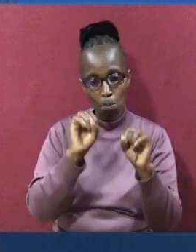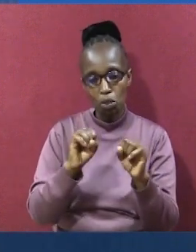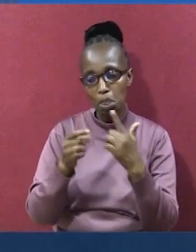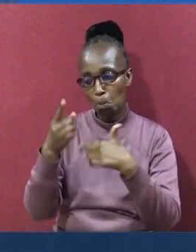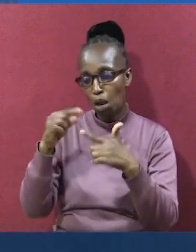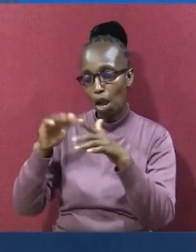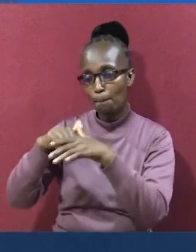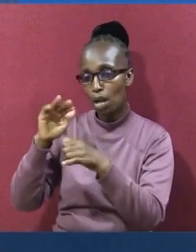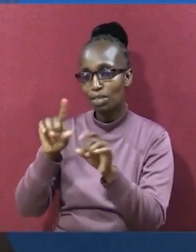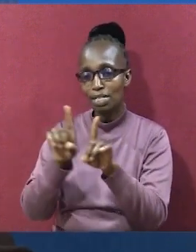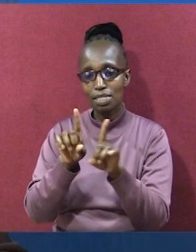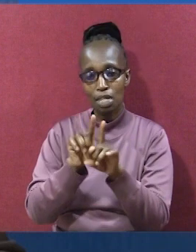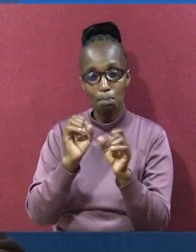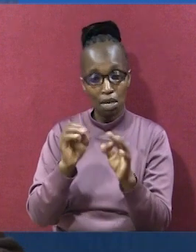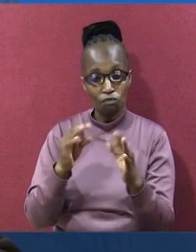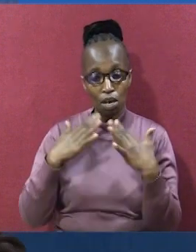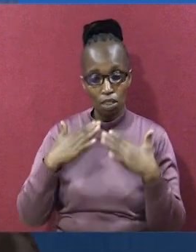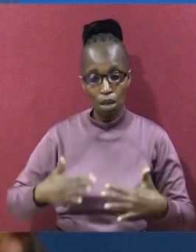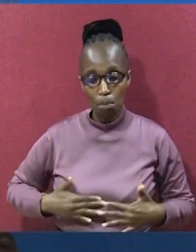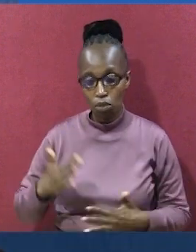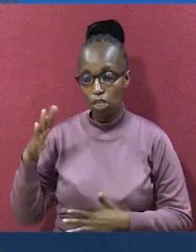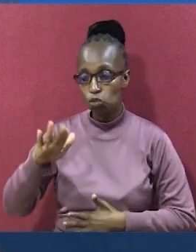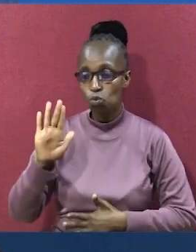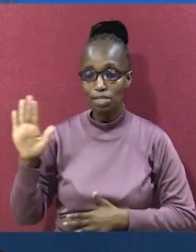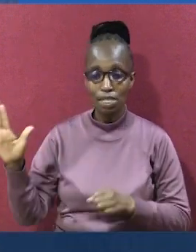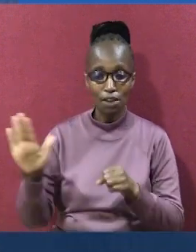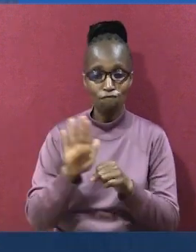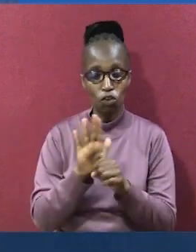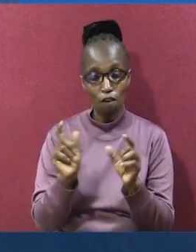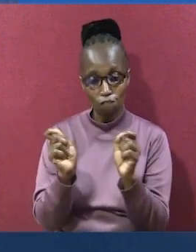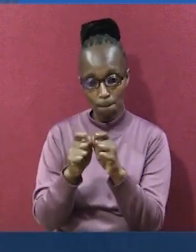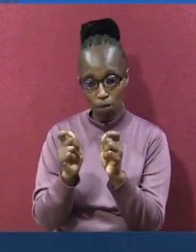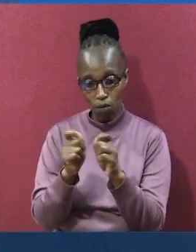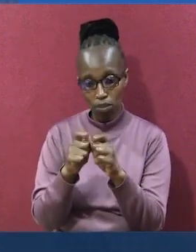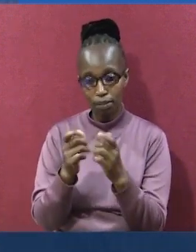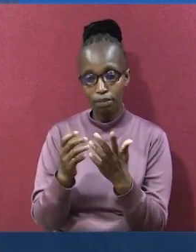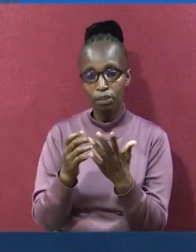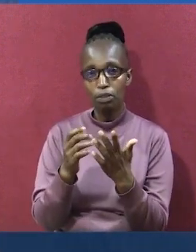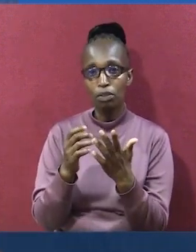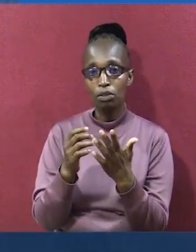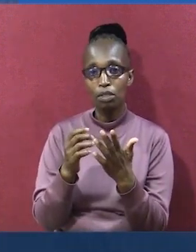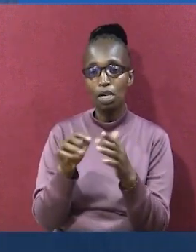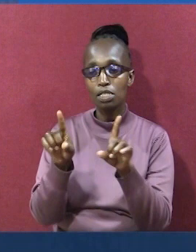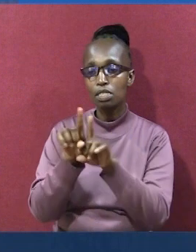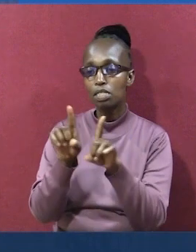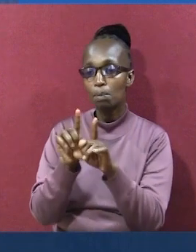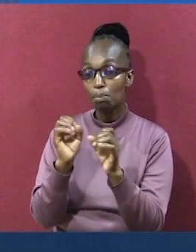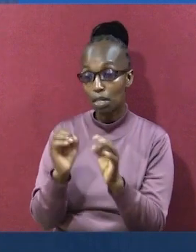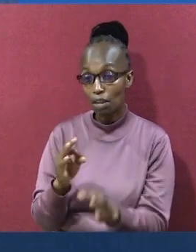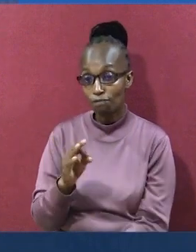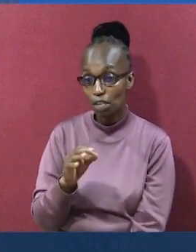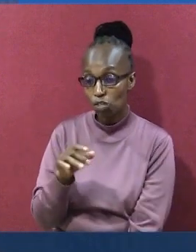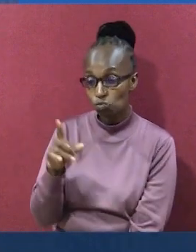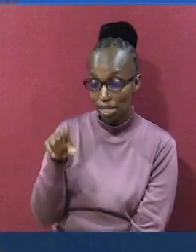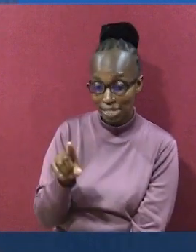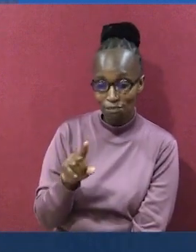Utaweza na kutoka maala pale. Ata kama ni kuma na mwili wako. Ata kama ni kutezo na wengine.